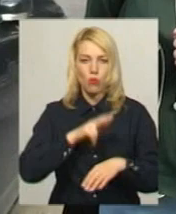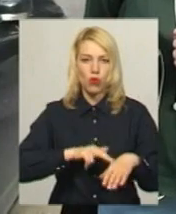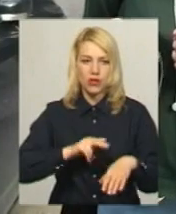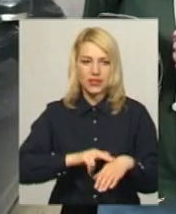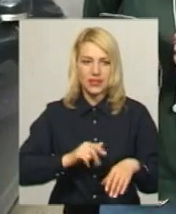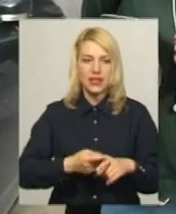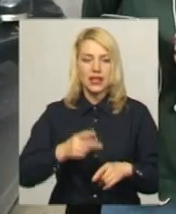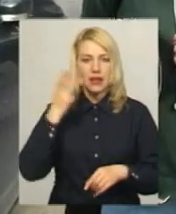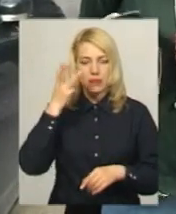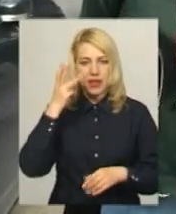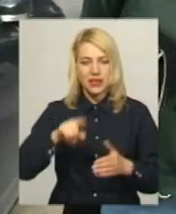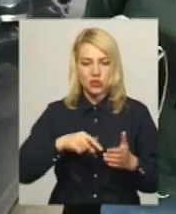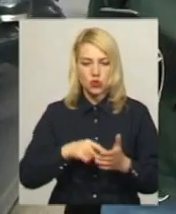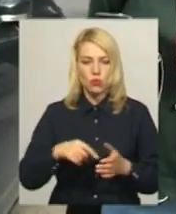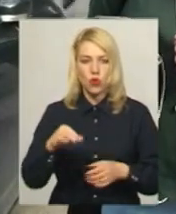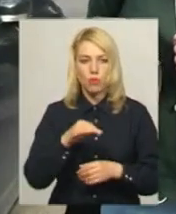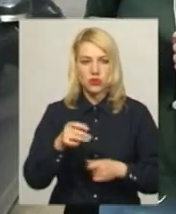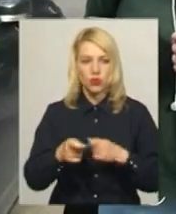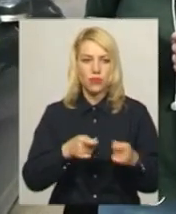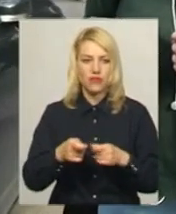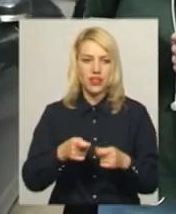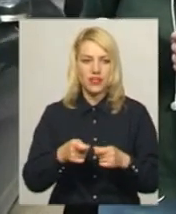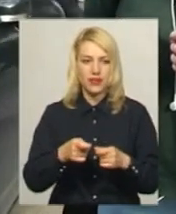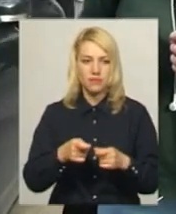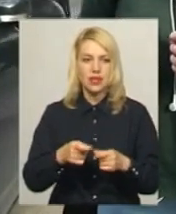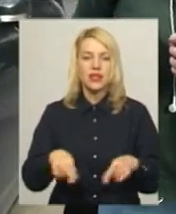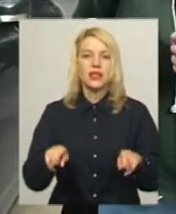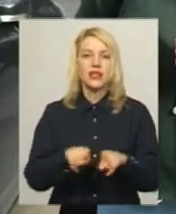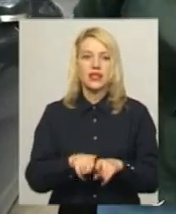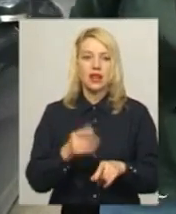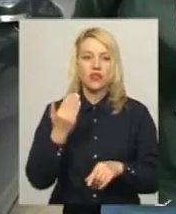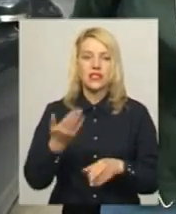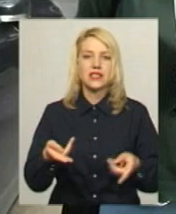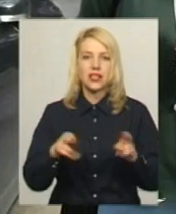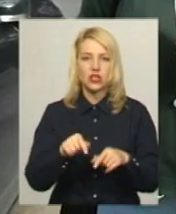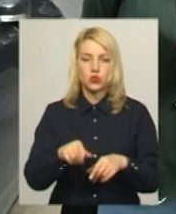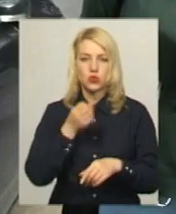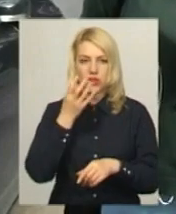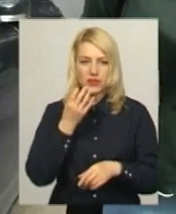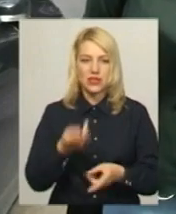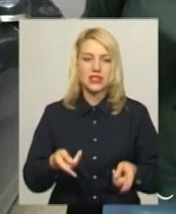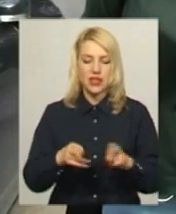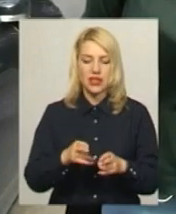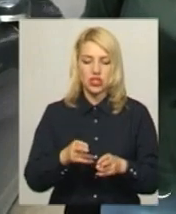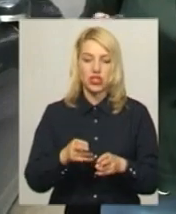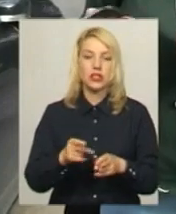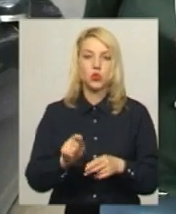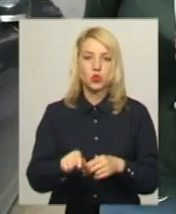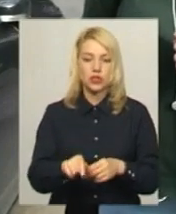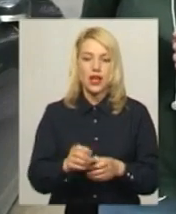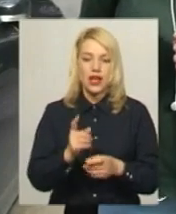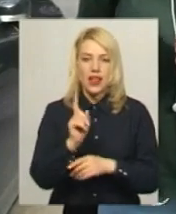в Хмельницькому обласного управління. Таким чином вони залишили тут квіти, залишили тут лампадки і таким чином вони